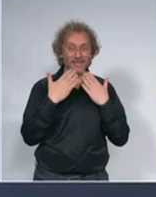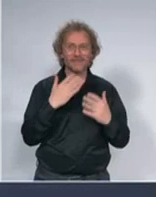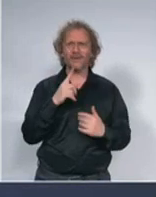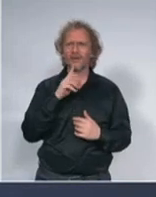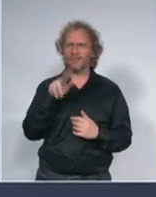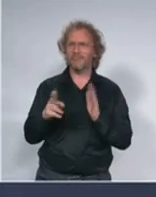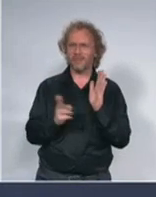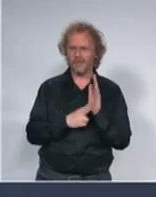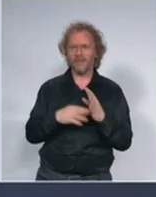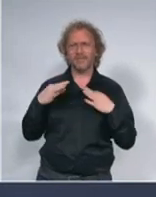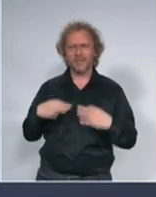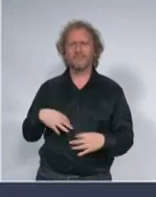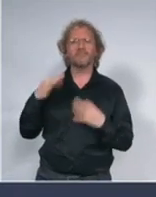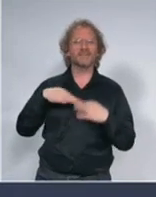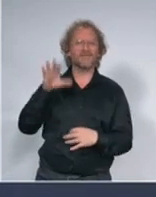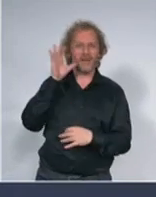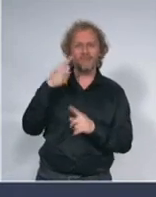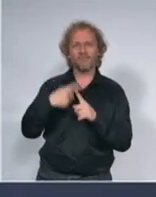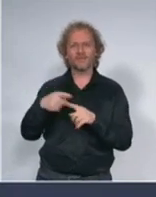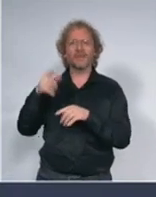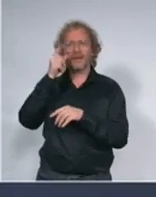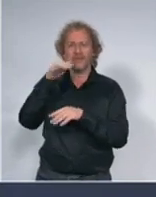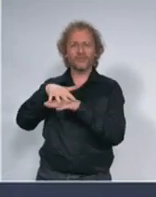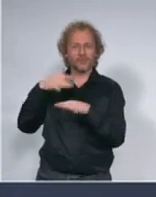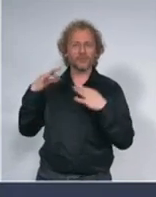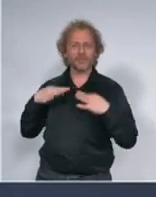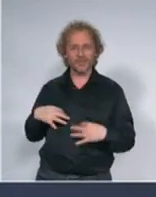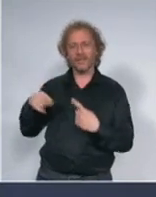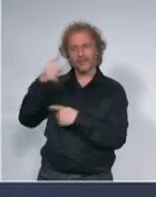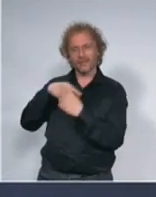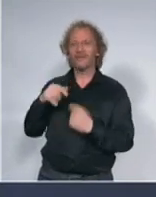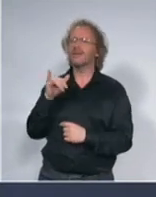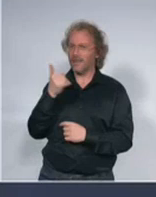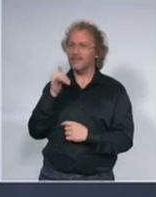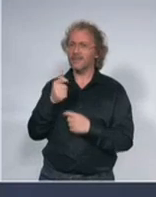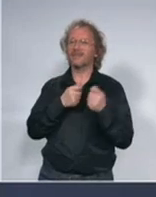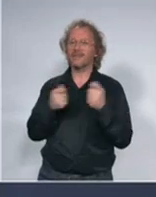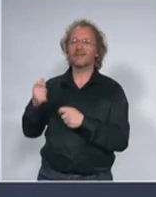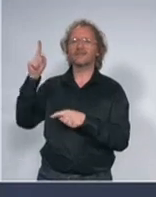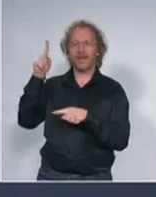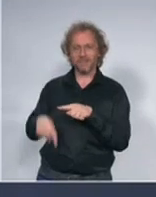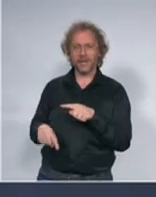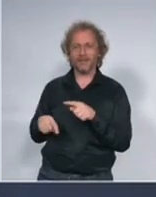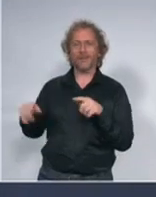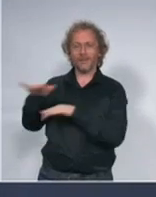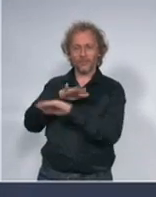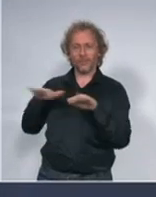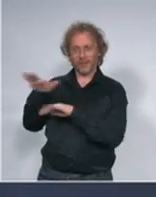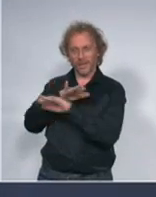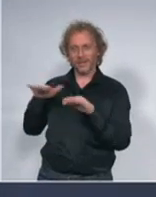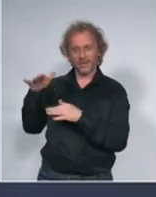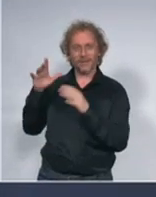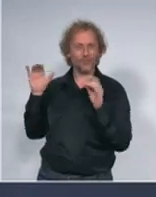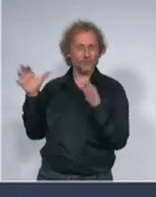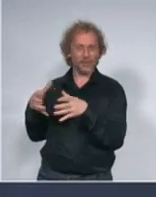predsednica vlade i predsednica Narodne skupštine da doneta je mera zabrane okupljanja koje je donela vlada ali skupština